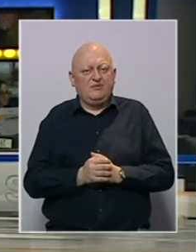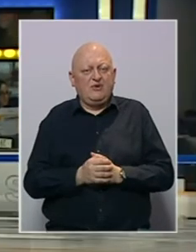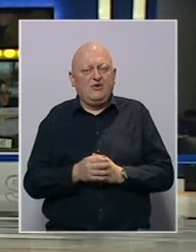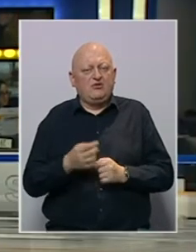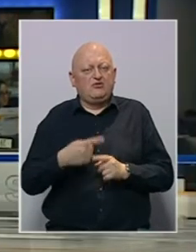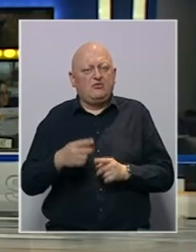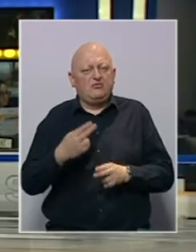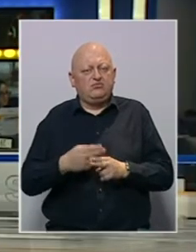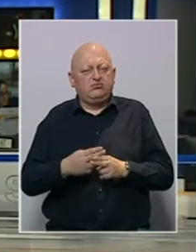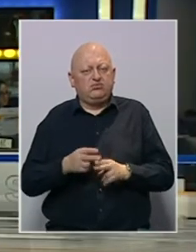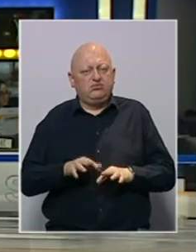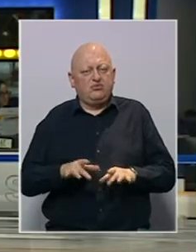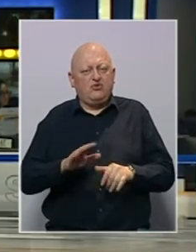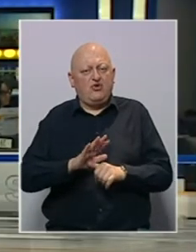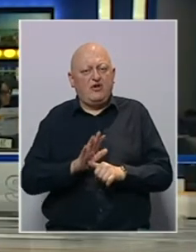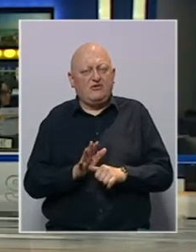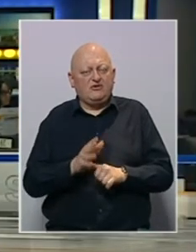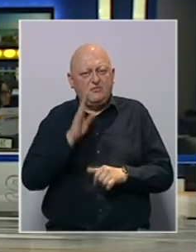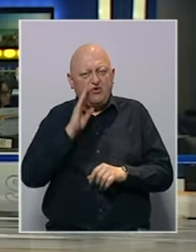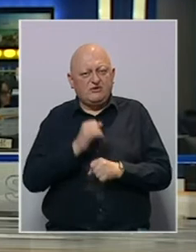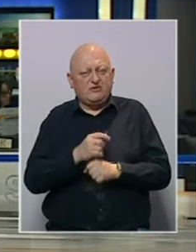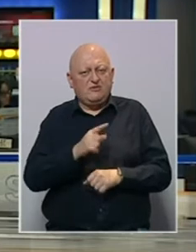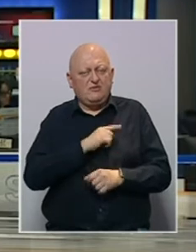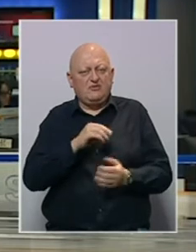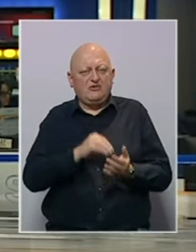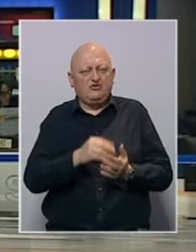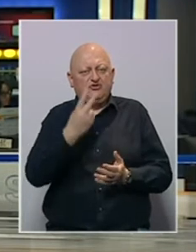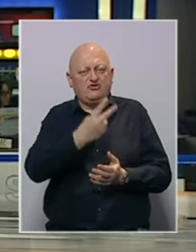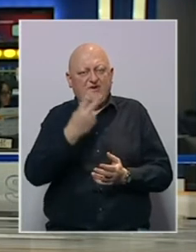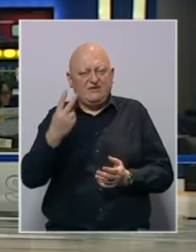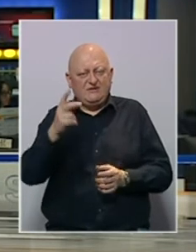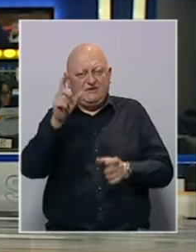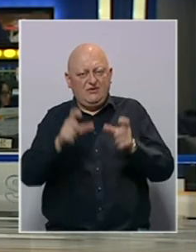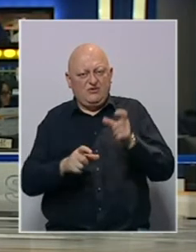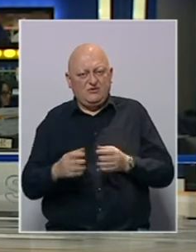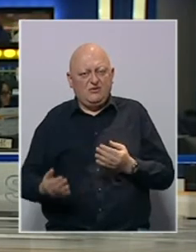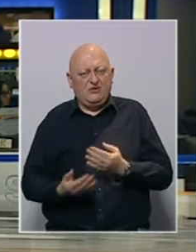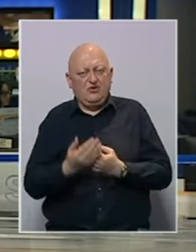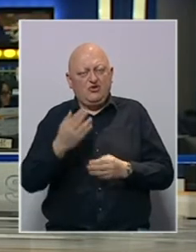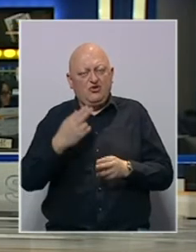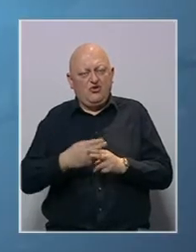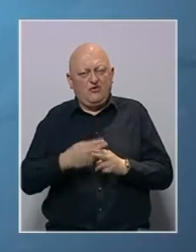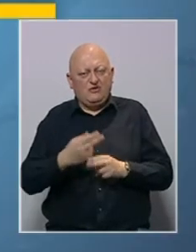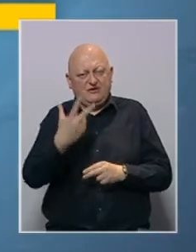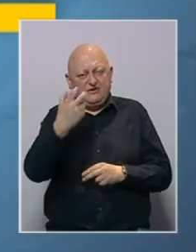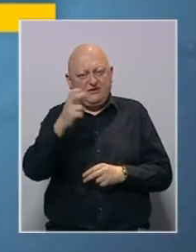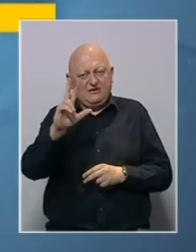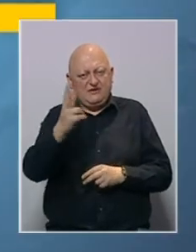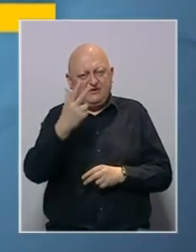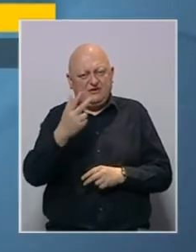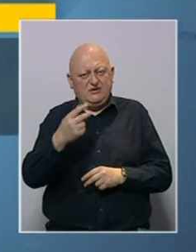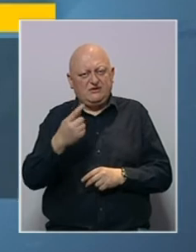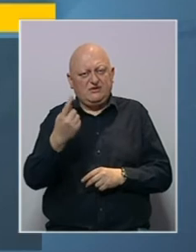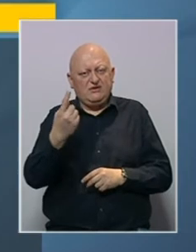Od posljedica zaraze koronavirusom u BiH su preminula još 22 osobe. Novo zaraženih je